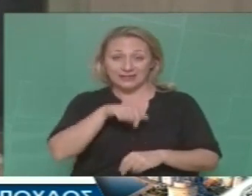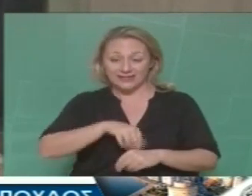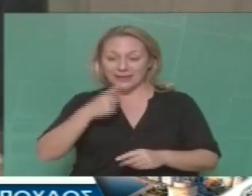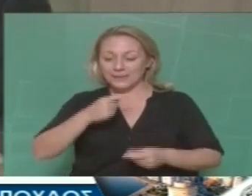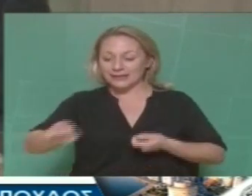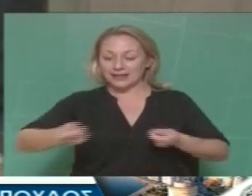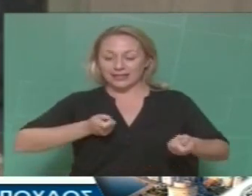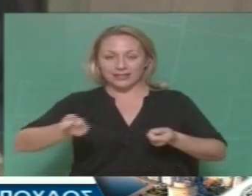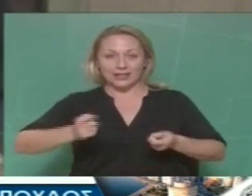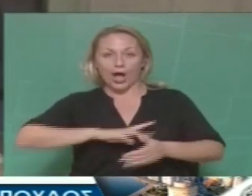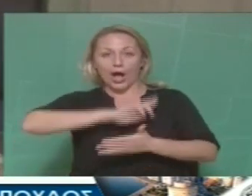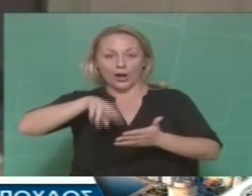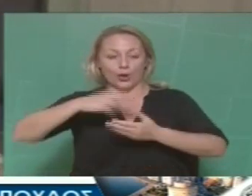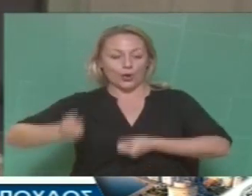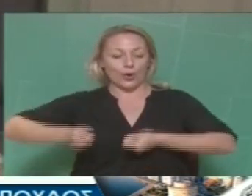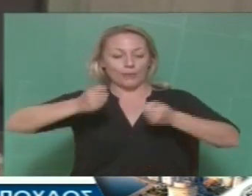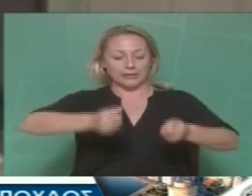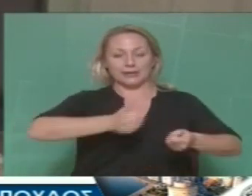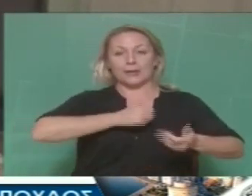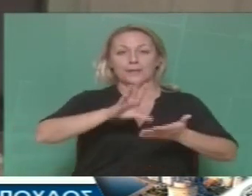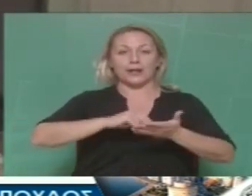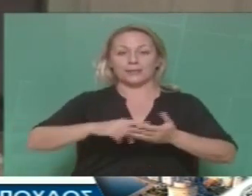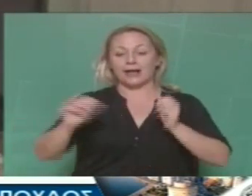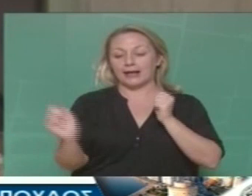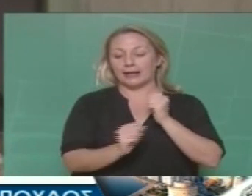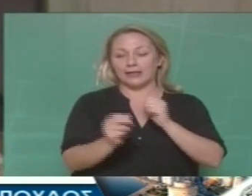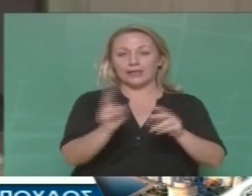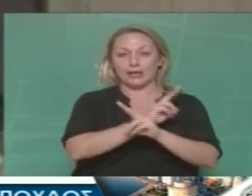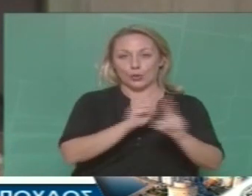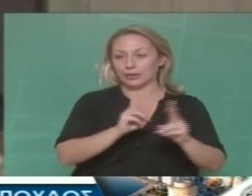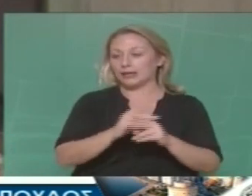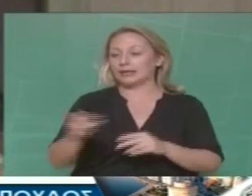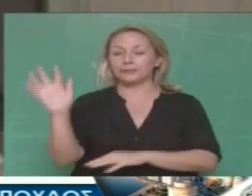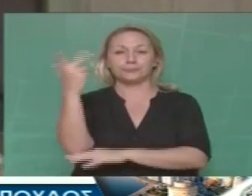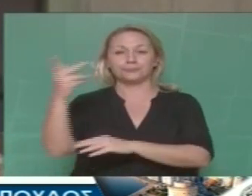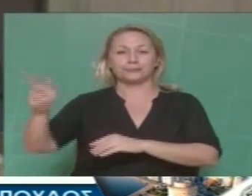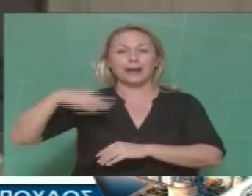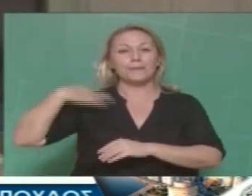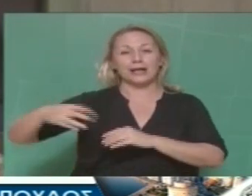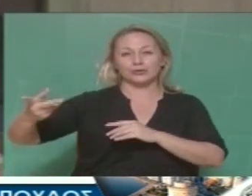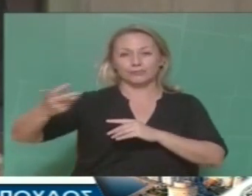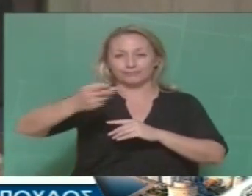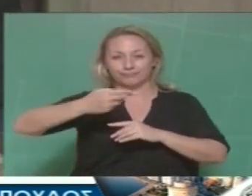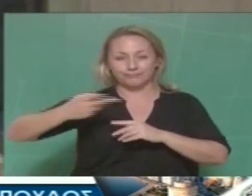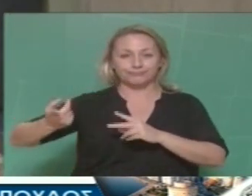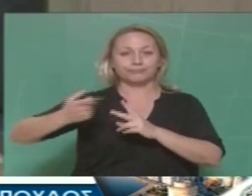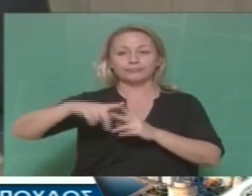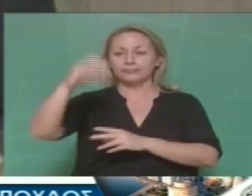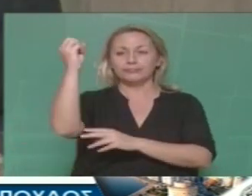δικιά σας αρμοδιότητα για την καθαριότητα, για το πράσινο, για τον ηλεκτροφωτισμό, για τα πάντα.